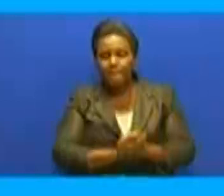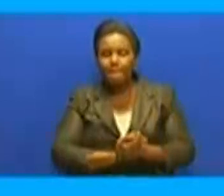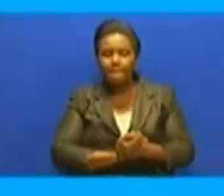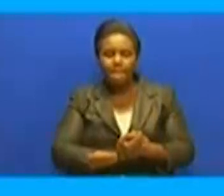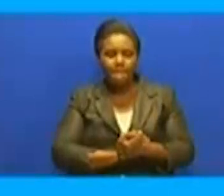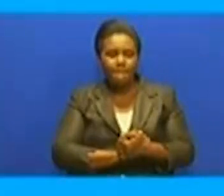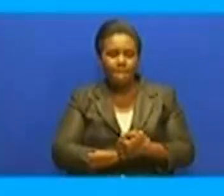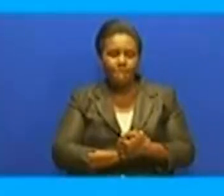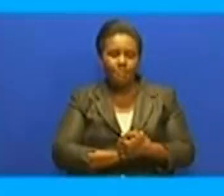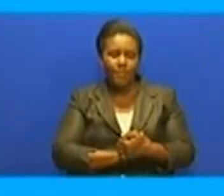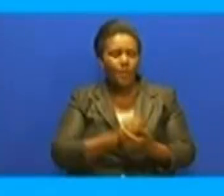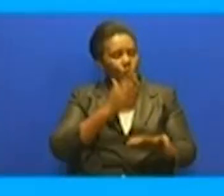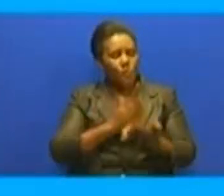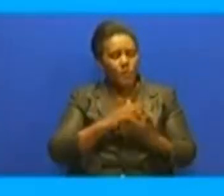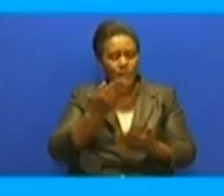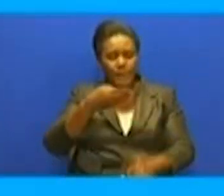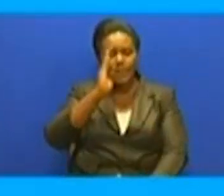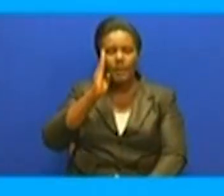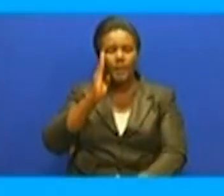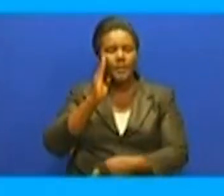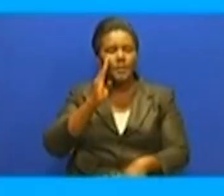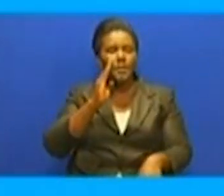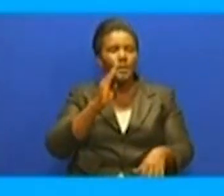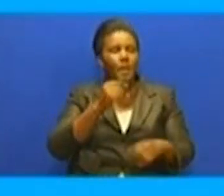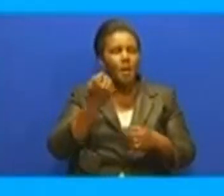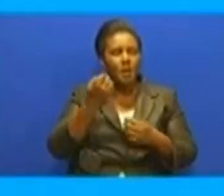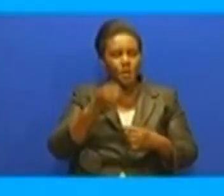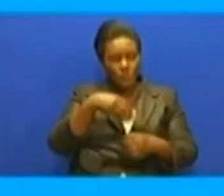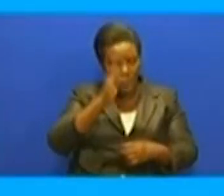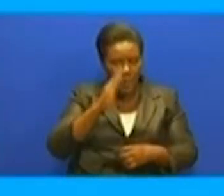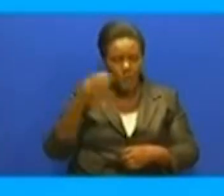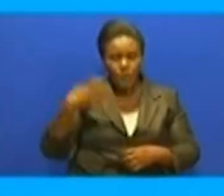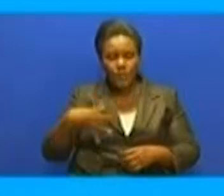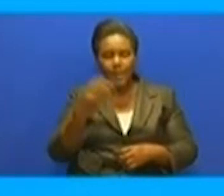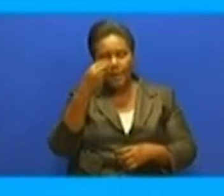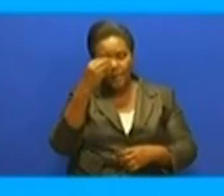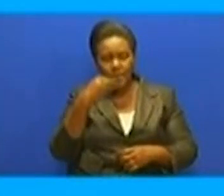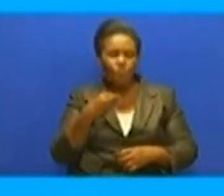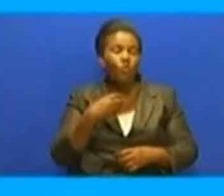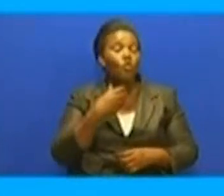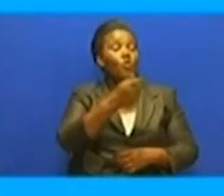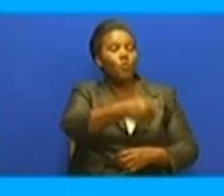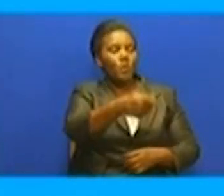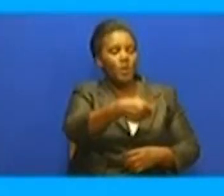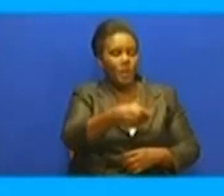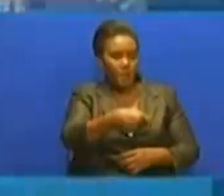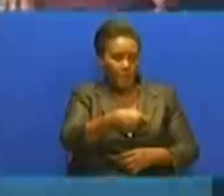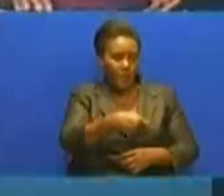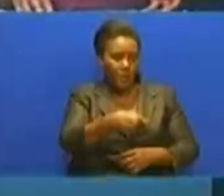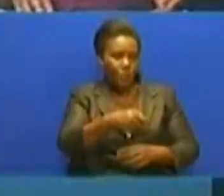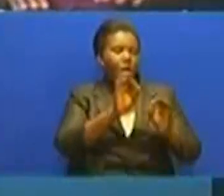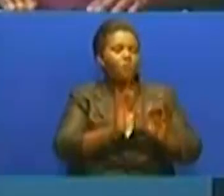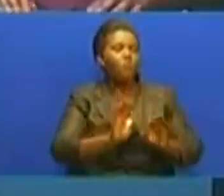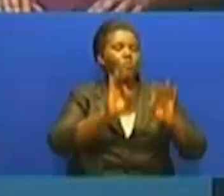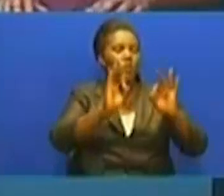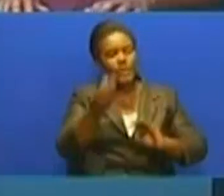Kigoma. Yee ya nasema big up kwa serikali na wazara elimu kwa juhudi wazifanyazo. Yoburesha juelimu yetu